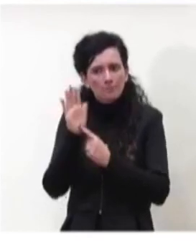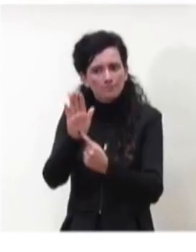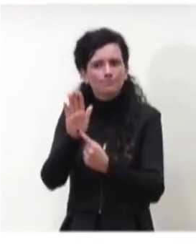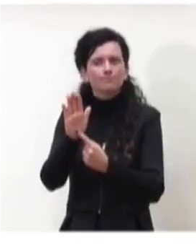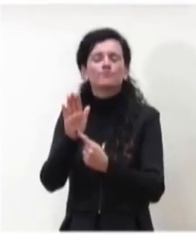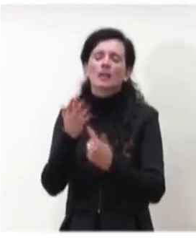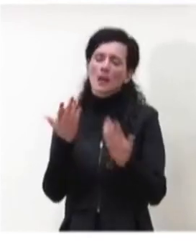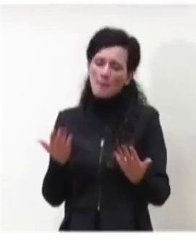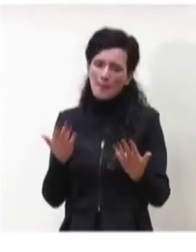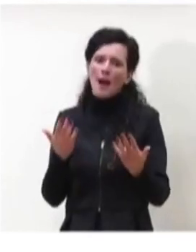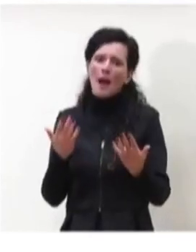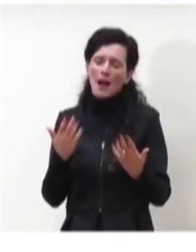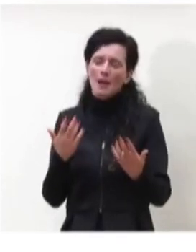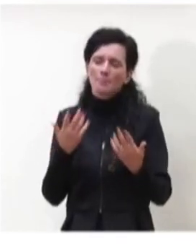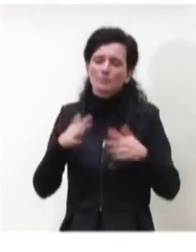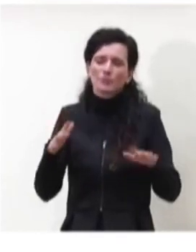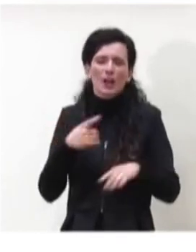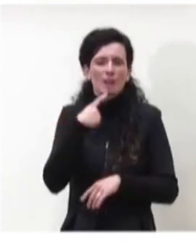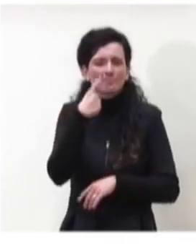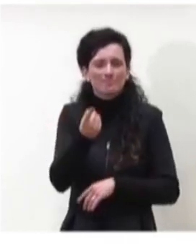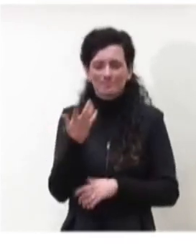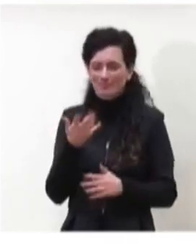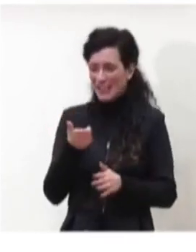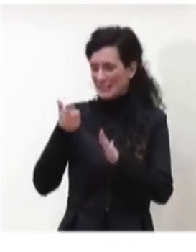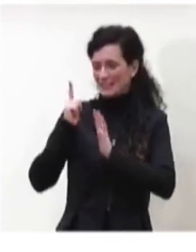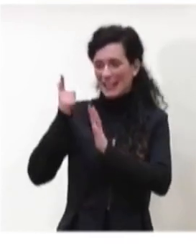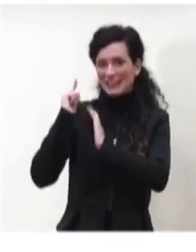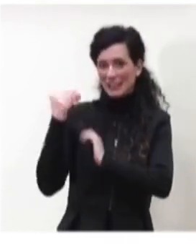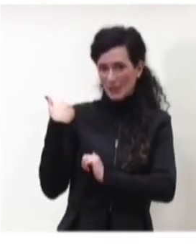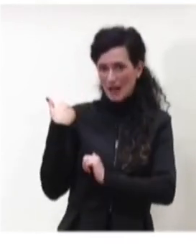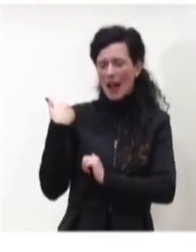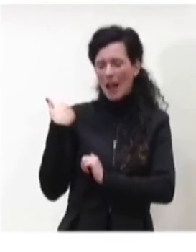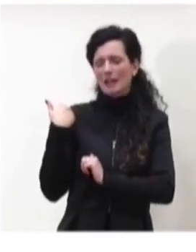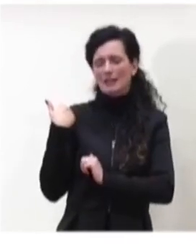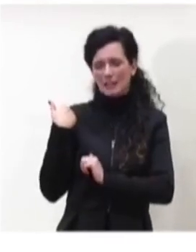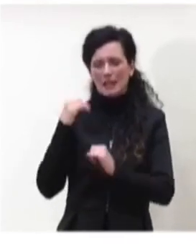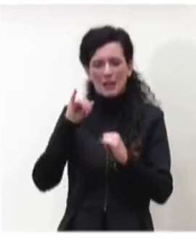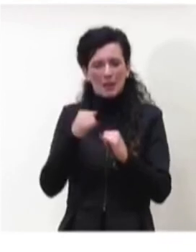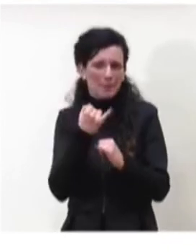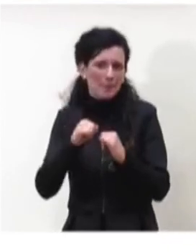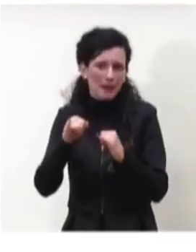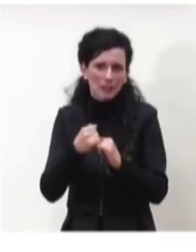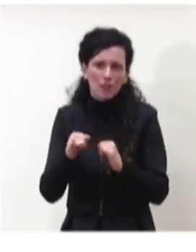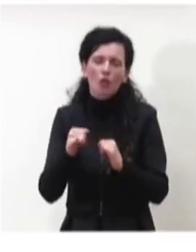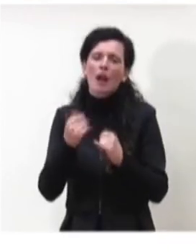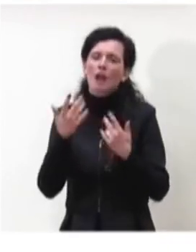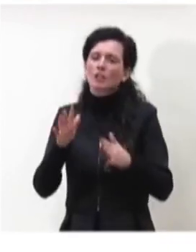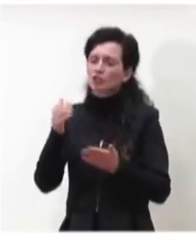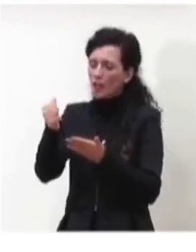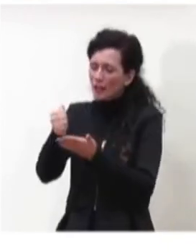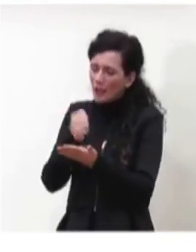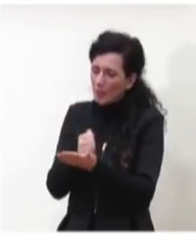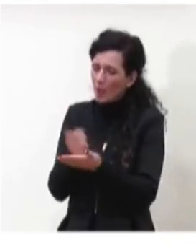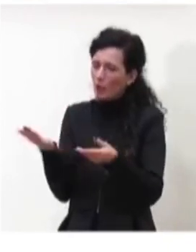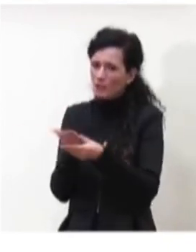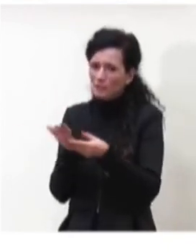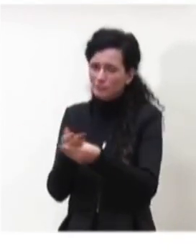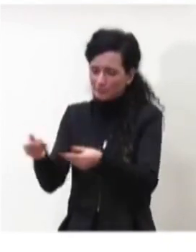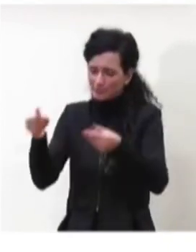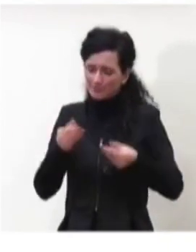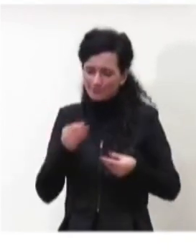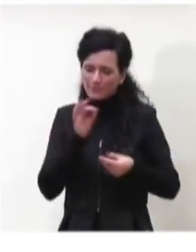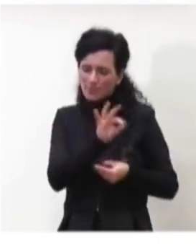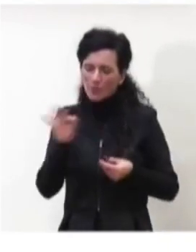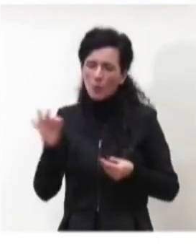sono anche settimane particolari dal punto di vista del report dei casi e quindi vorremmo